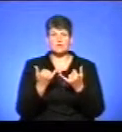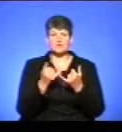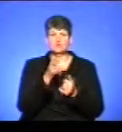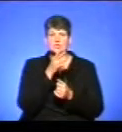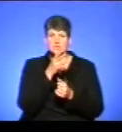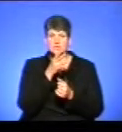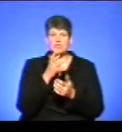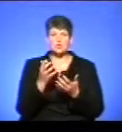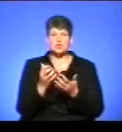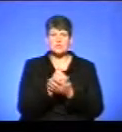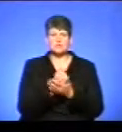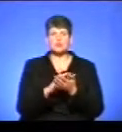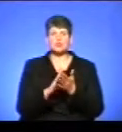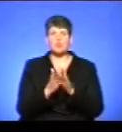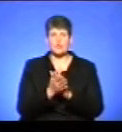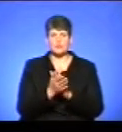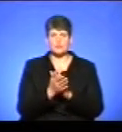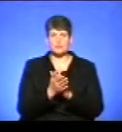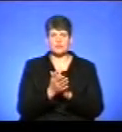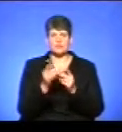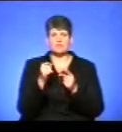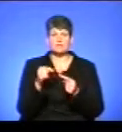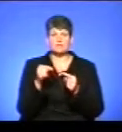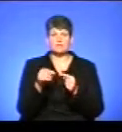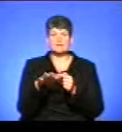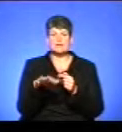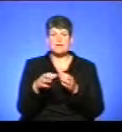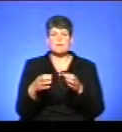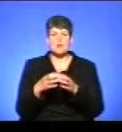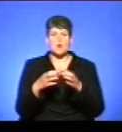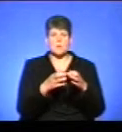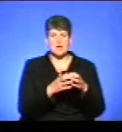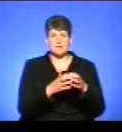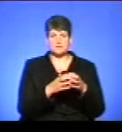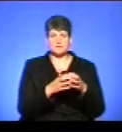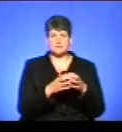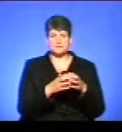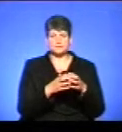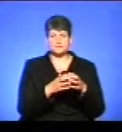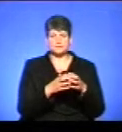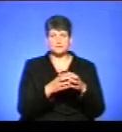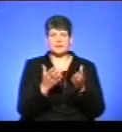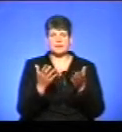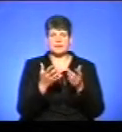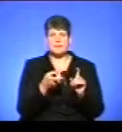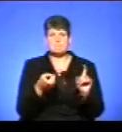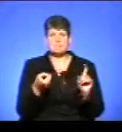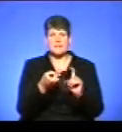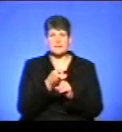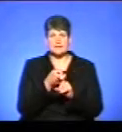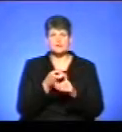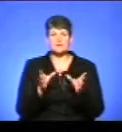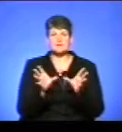досягнення домовленості з відповідними територіальними громадами, які приєдналися до